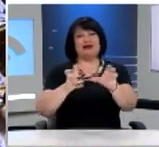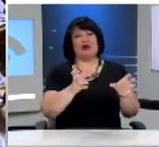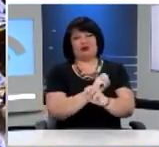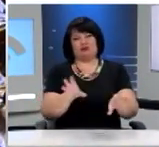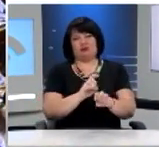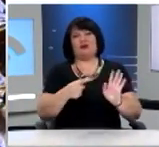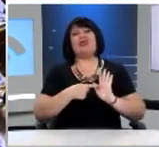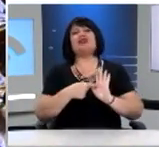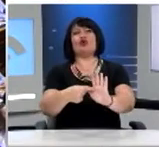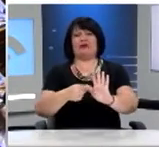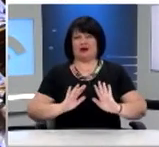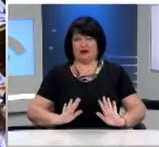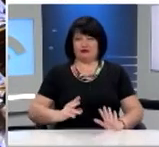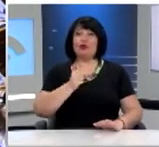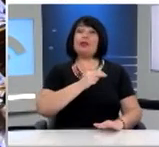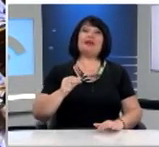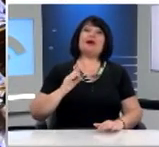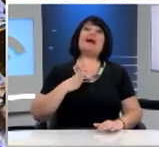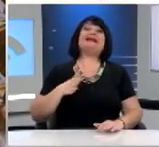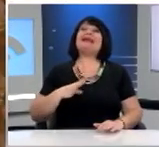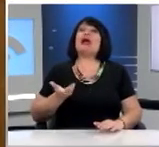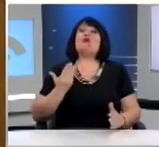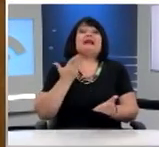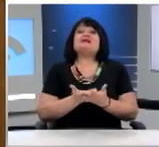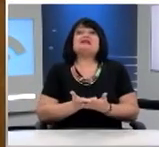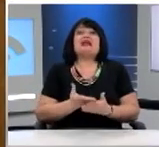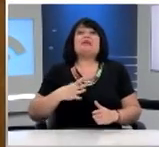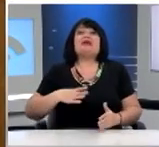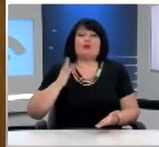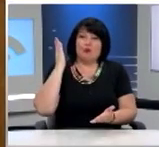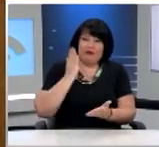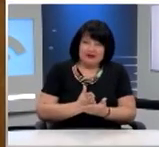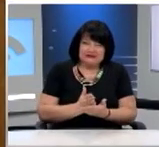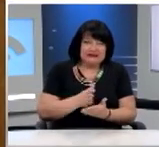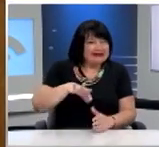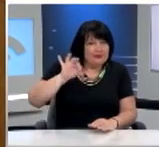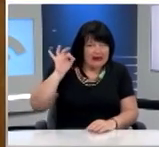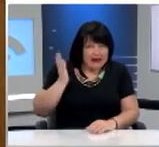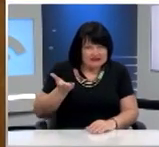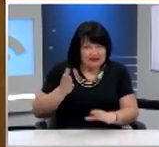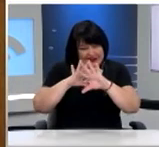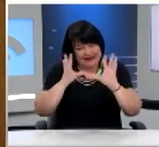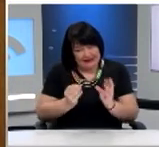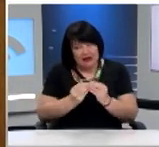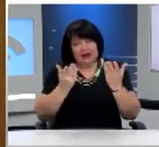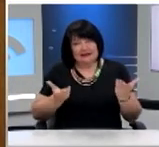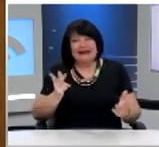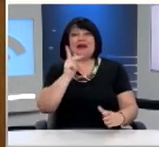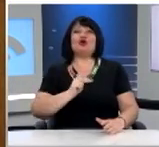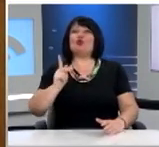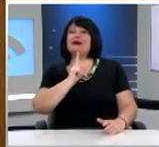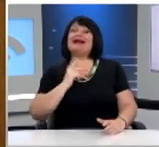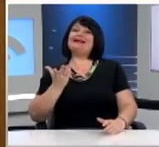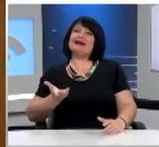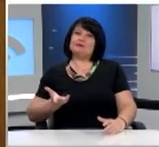ενημέρωσης. Το ζήτημα είναι το τι θέλουμε. Τι έχουμε επιλέξει συλλογικά για την κοινωνία μας.